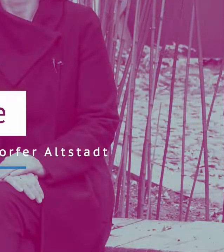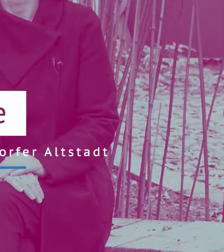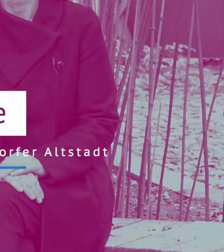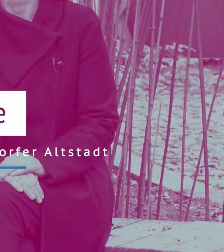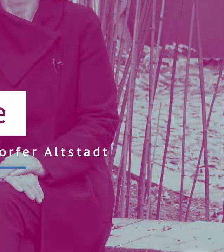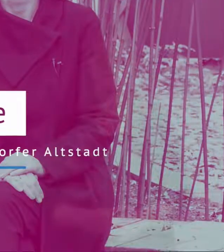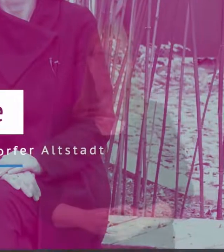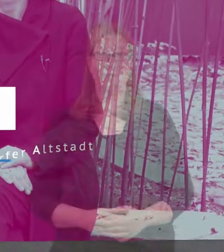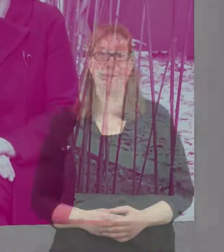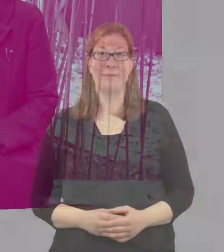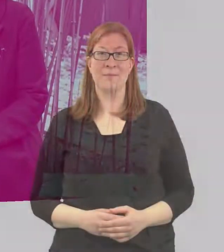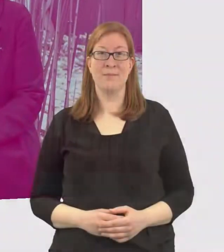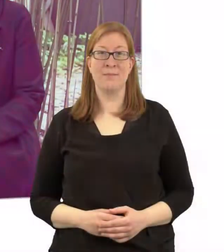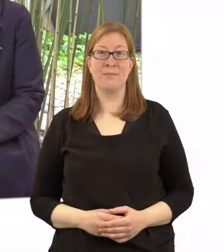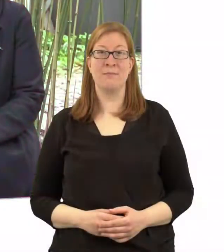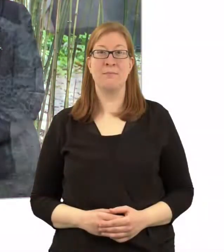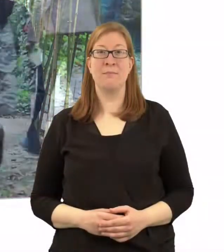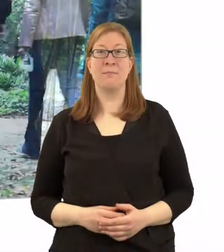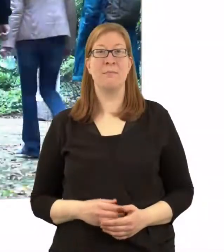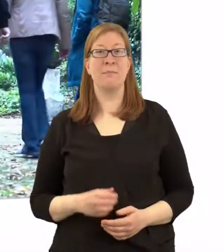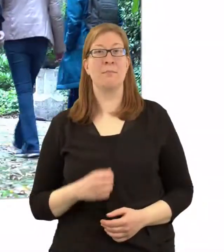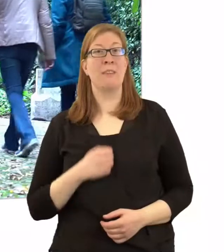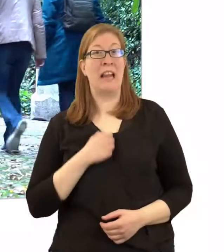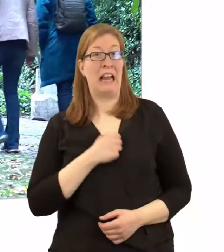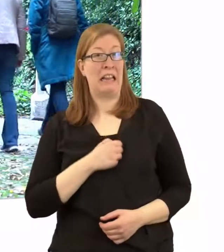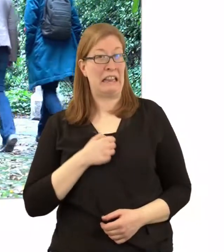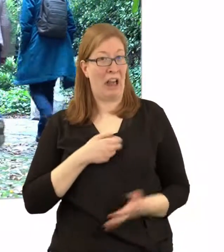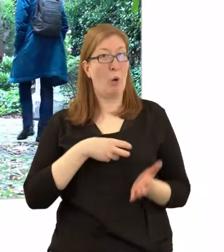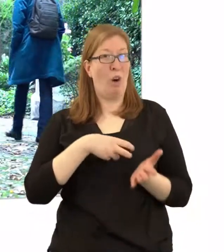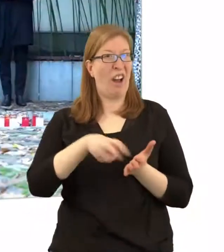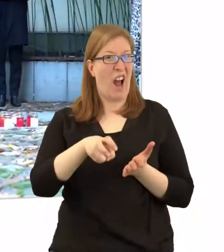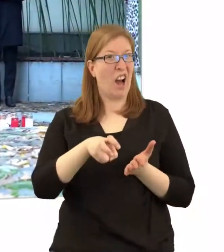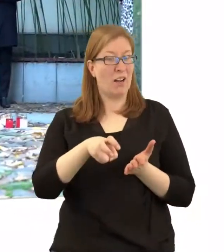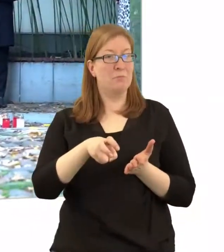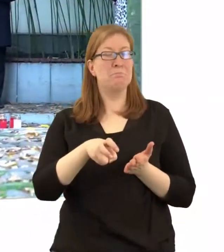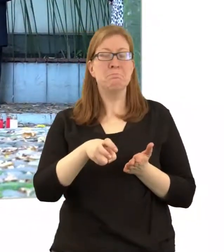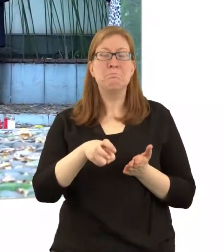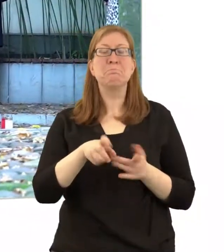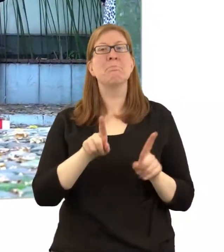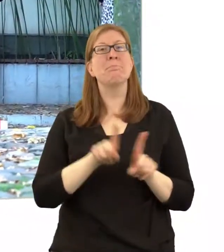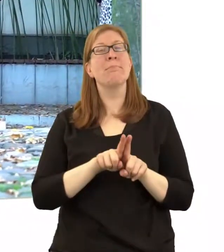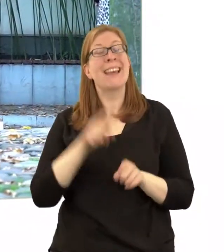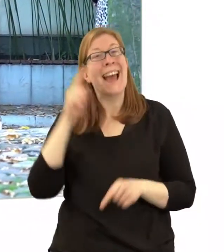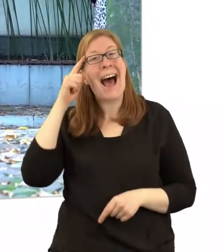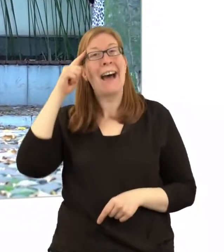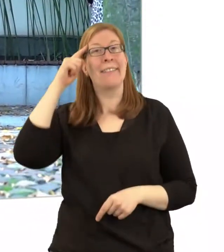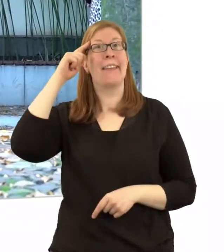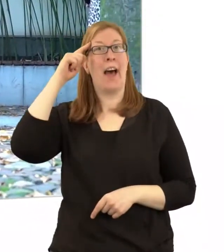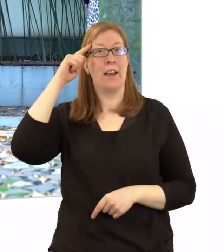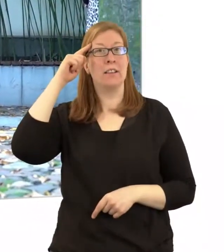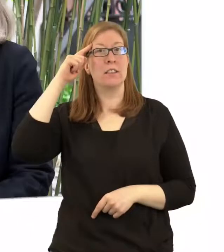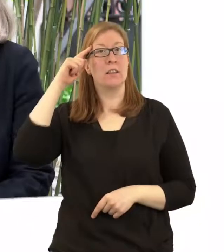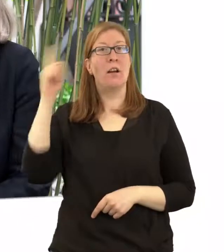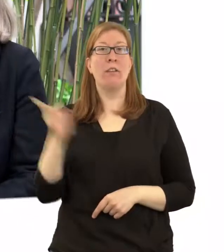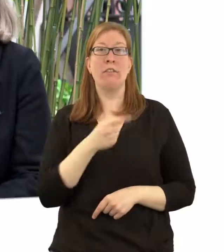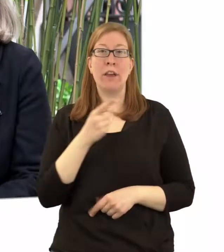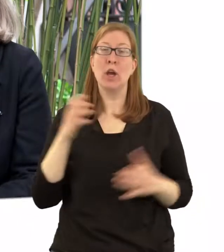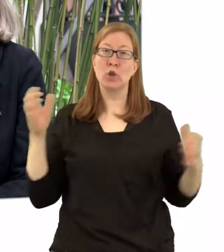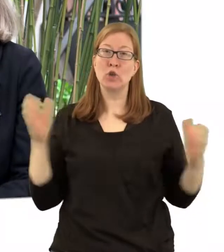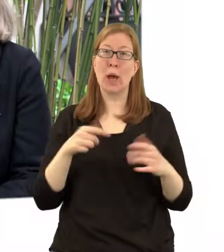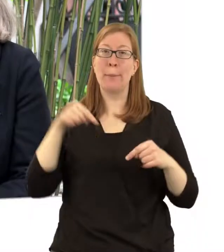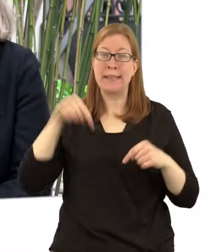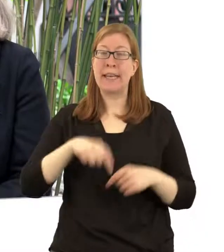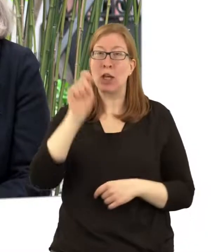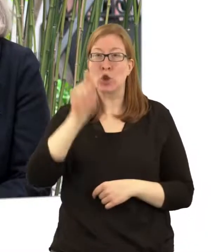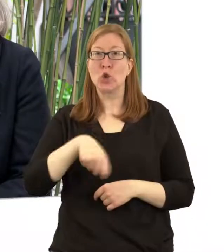Der Trauergang ist eine Andacht, die wir zusammen feiern hier in der Bergerkirche in der